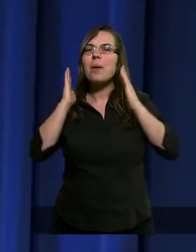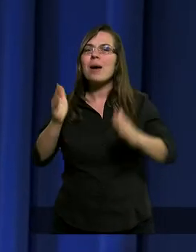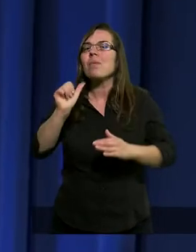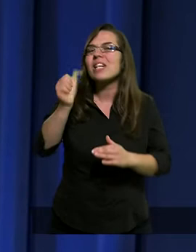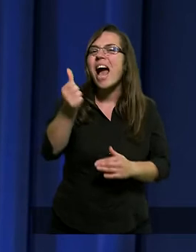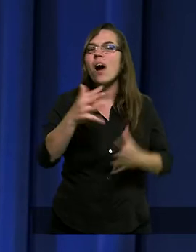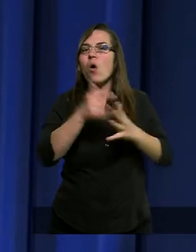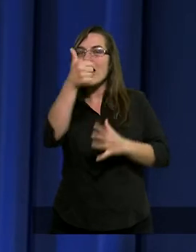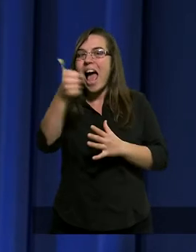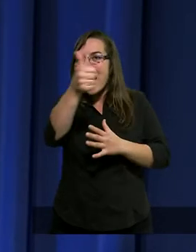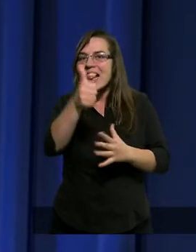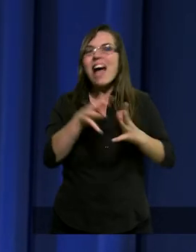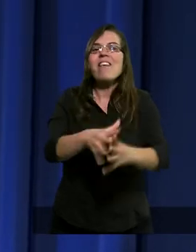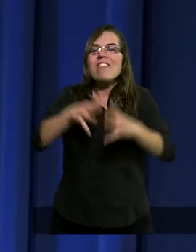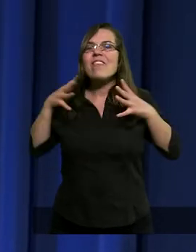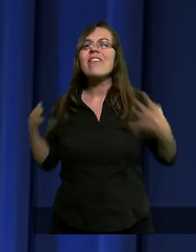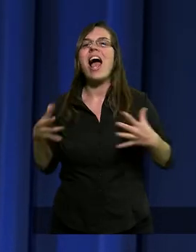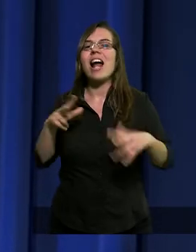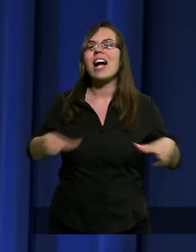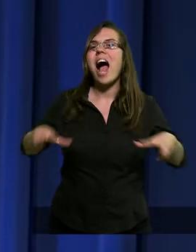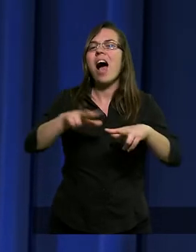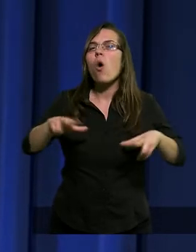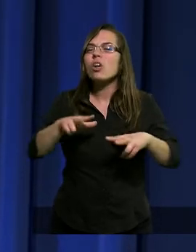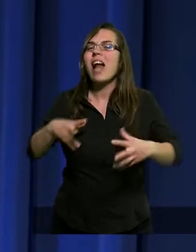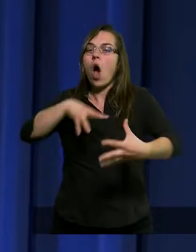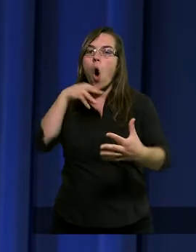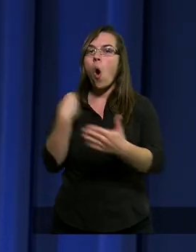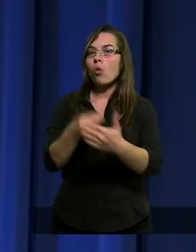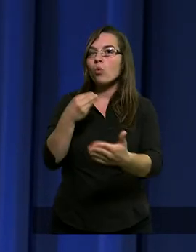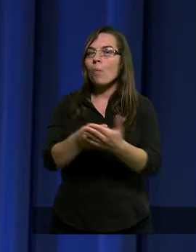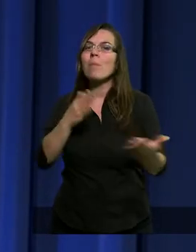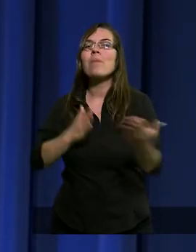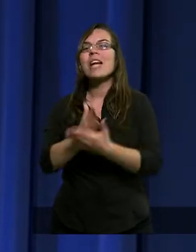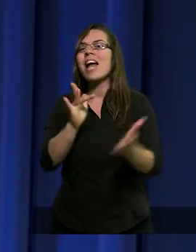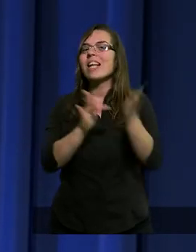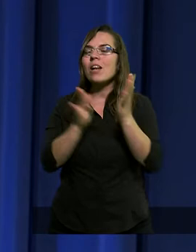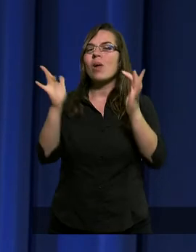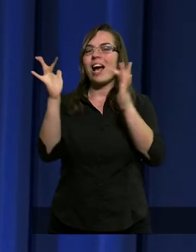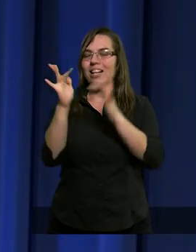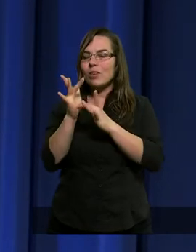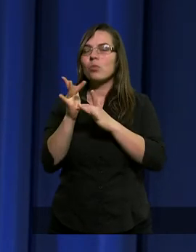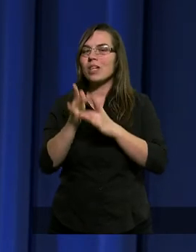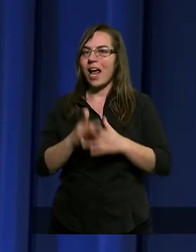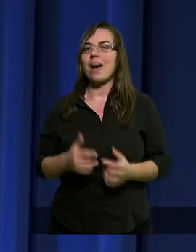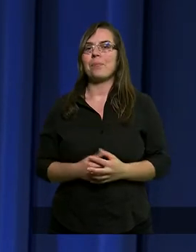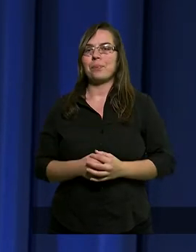jako jedna wielka rodzina odkupiona przez Jezusa Chrystusa.